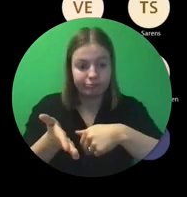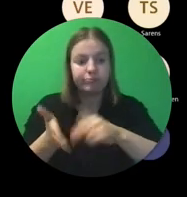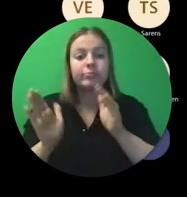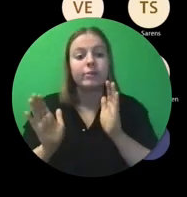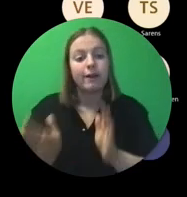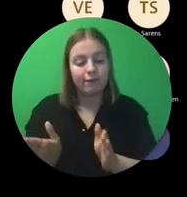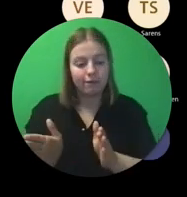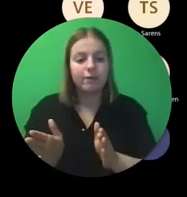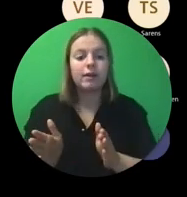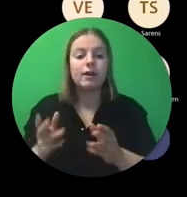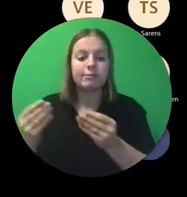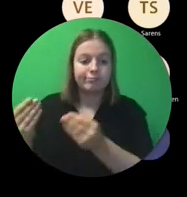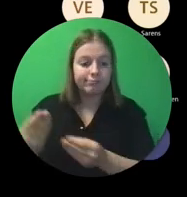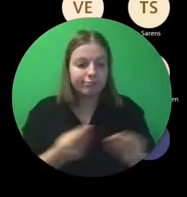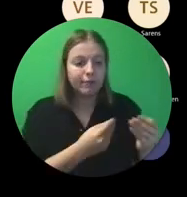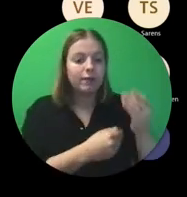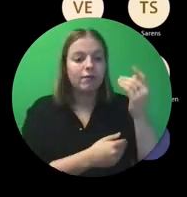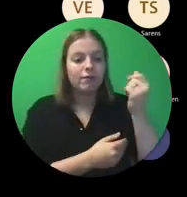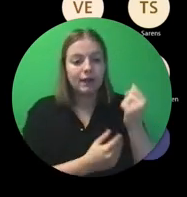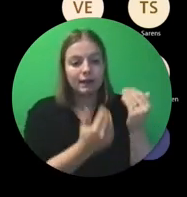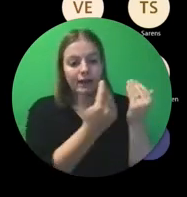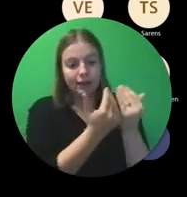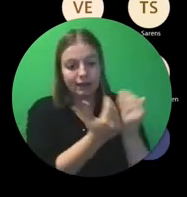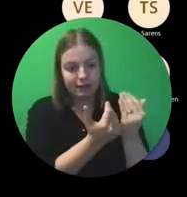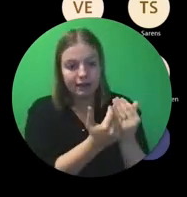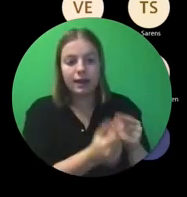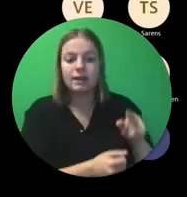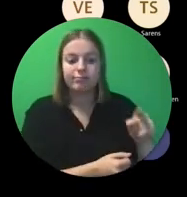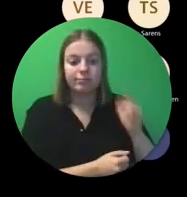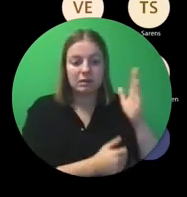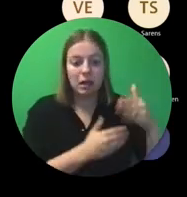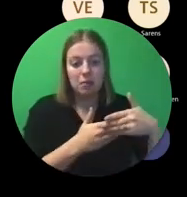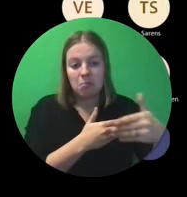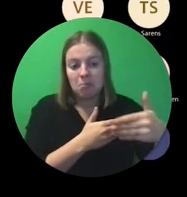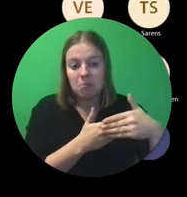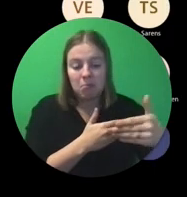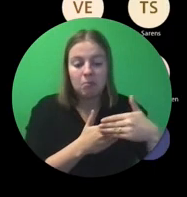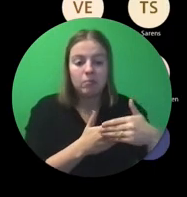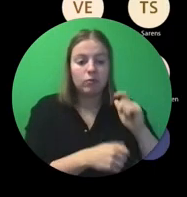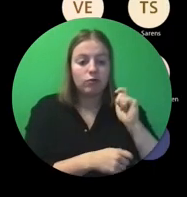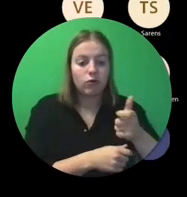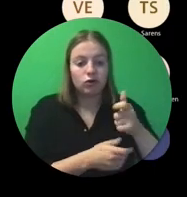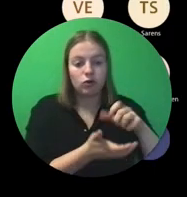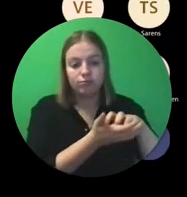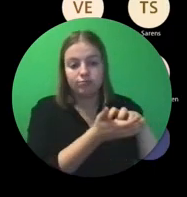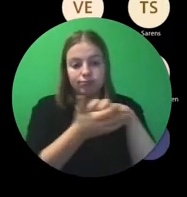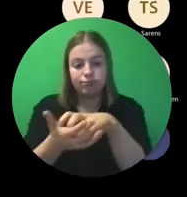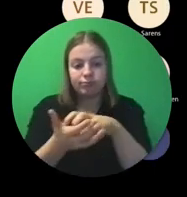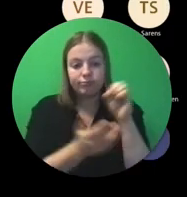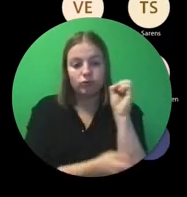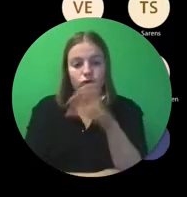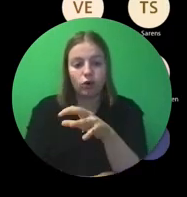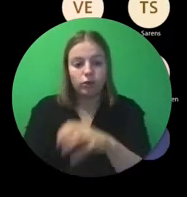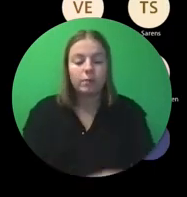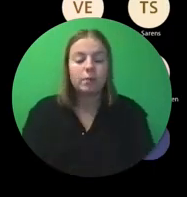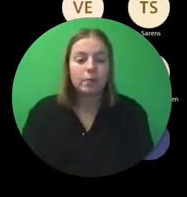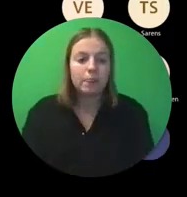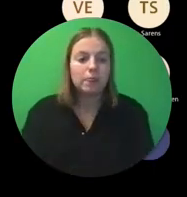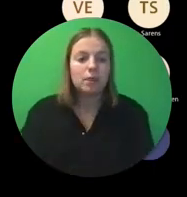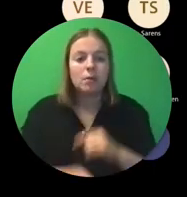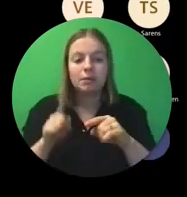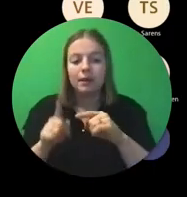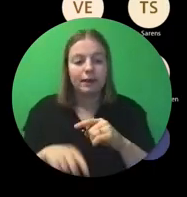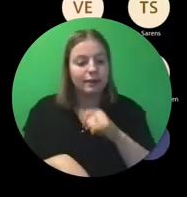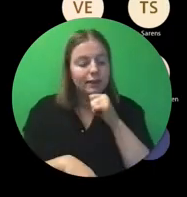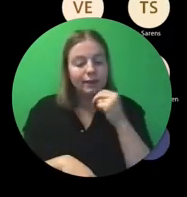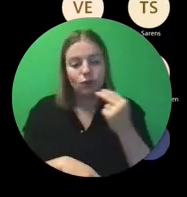Dan wordt dat aan onze financiële dienst bezorgd. En zij gaan dan binnen x aantal dagen een voorschot naar jullie storten. Dus daarvoor moet er niet eerst